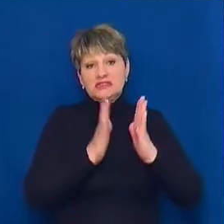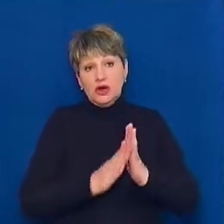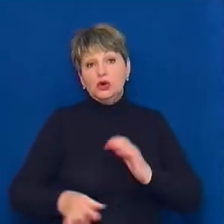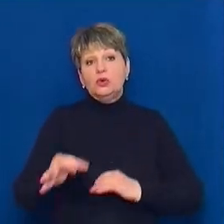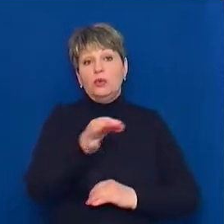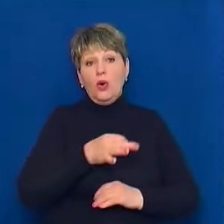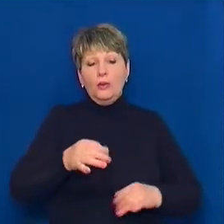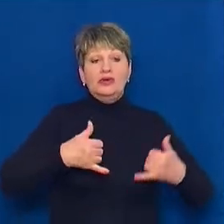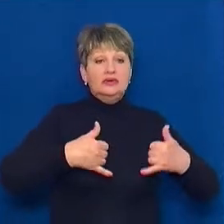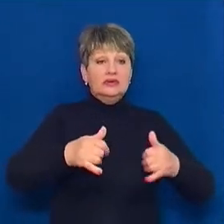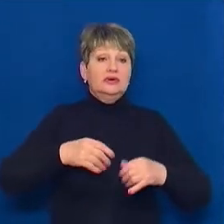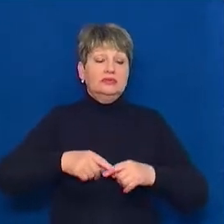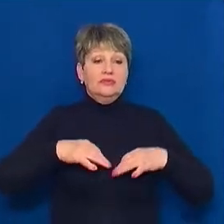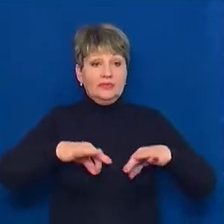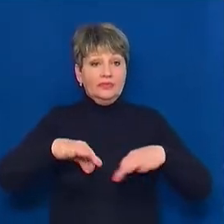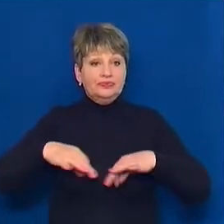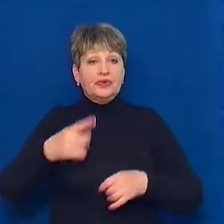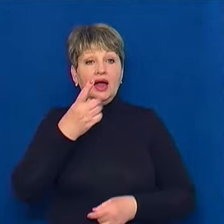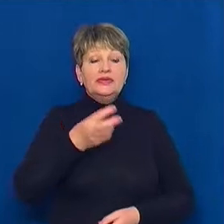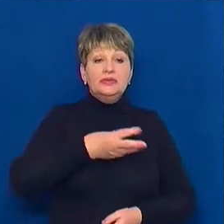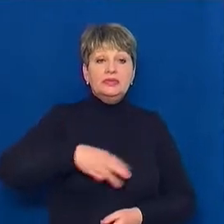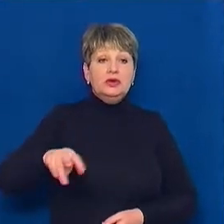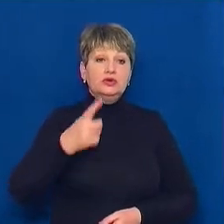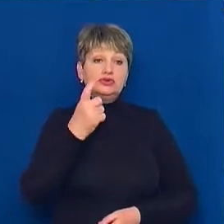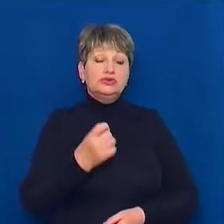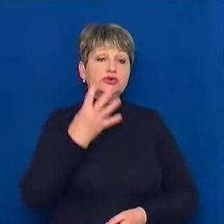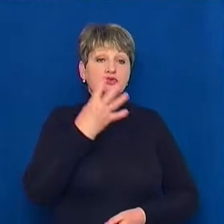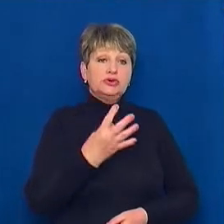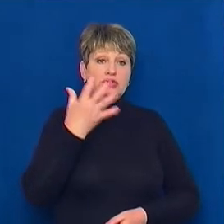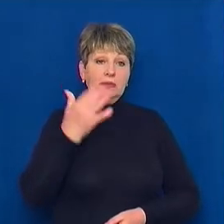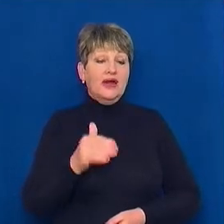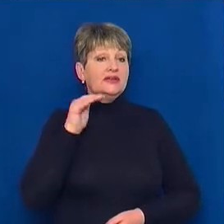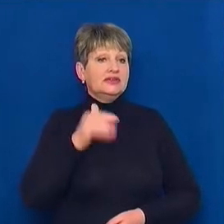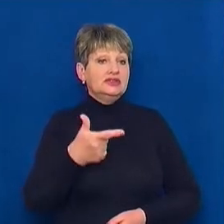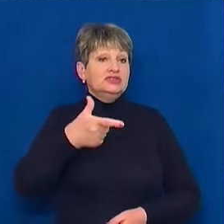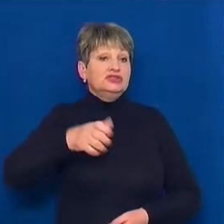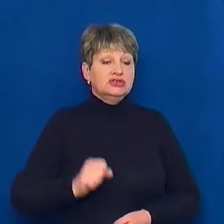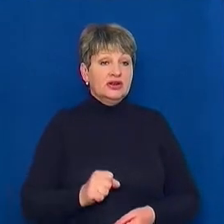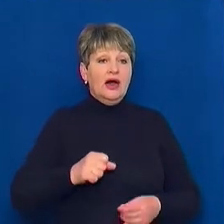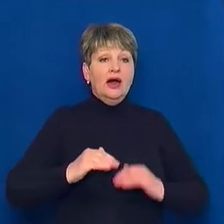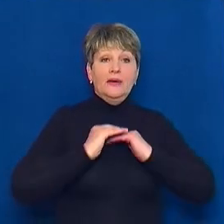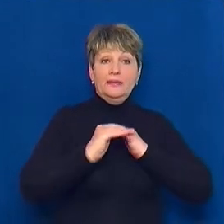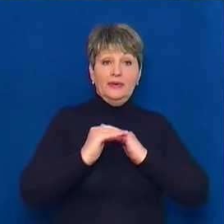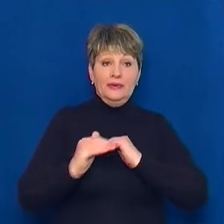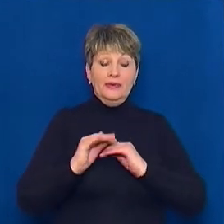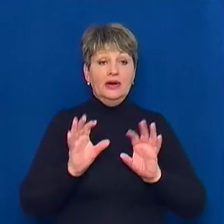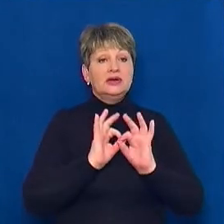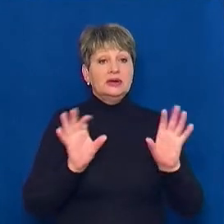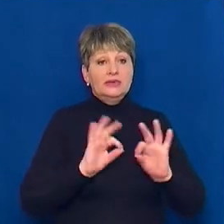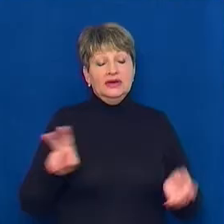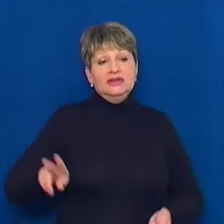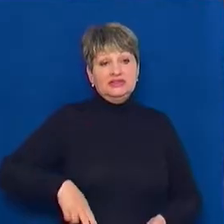засіють мільйон 145 тисяч гектарів площ, говорить директор департаменту агропромислового розвитку Черкащини